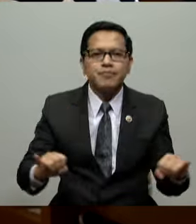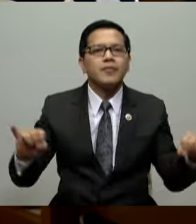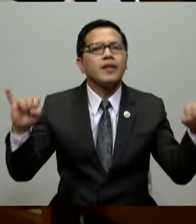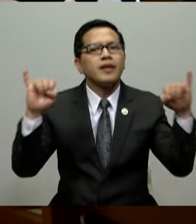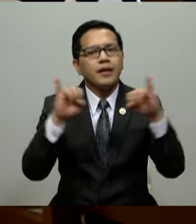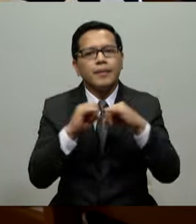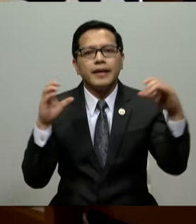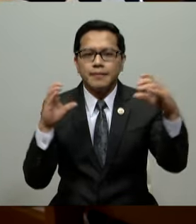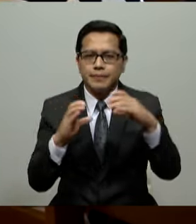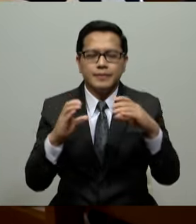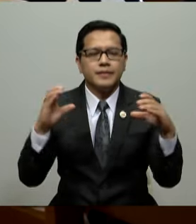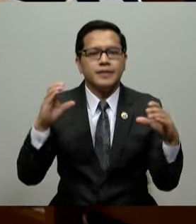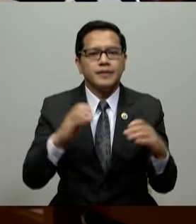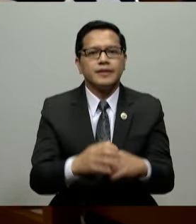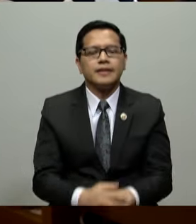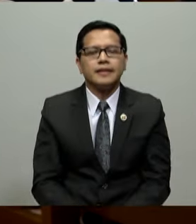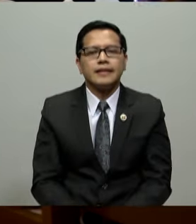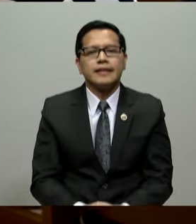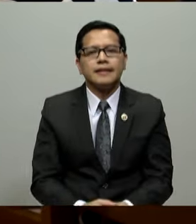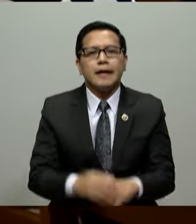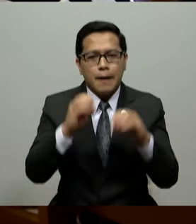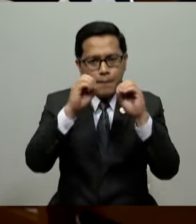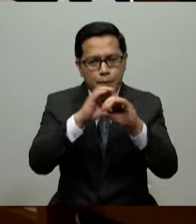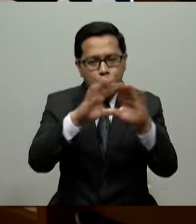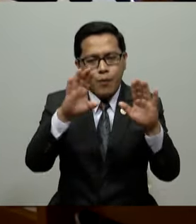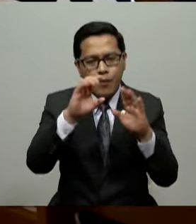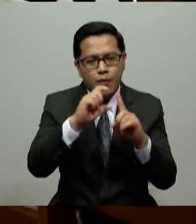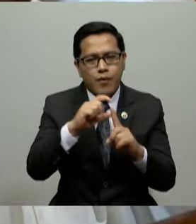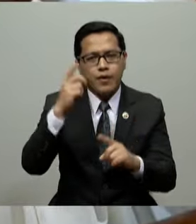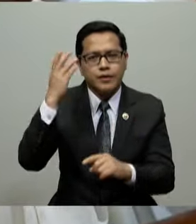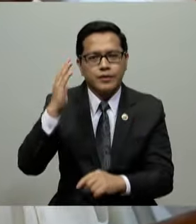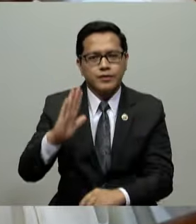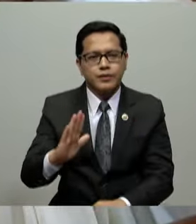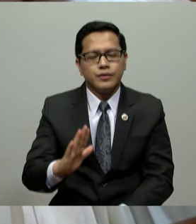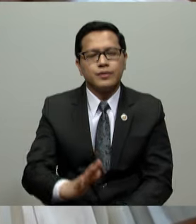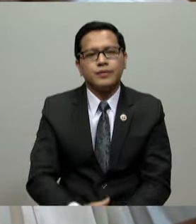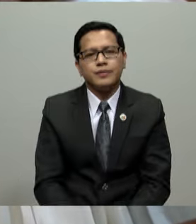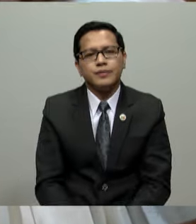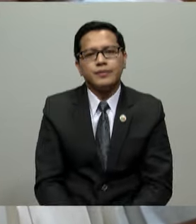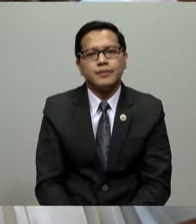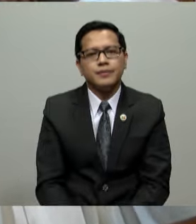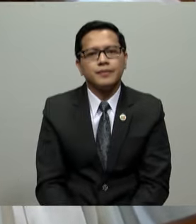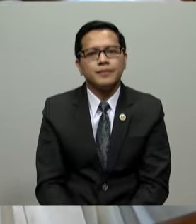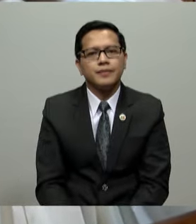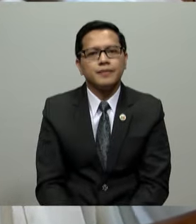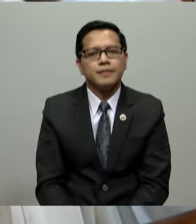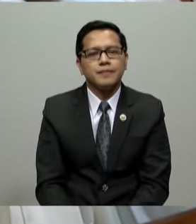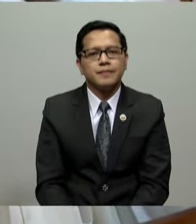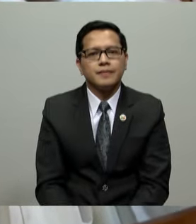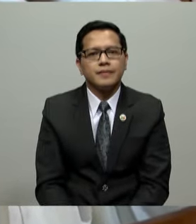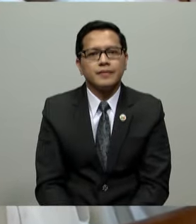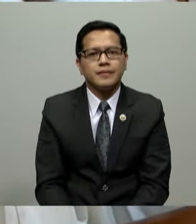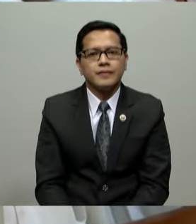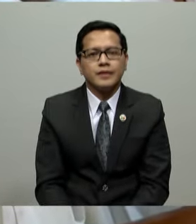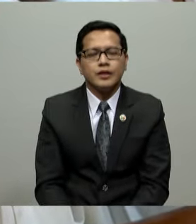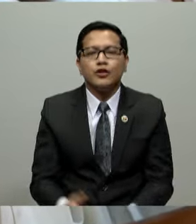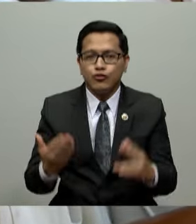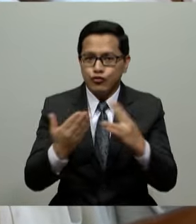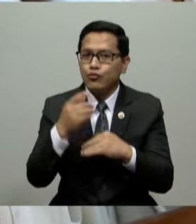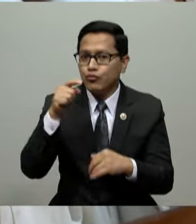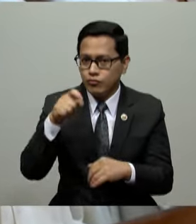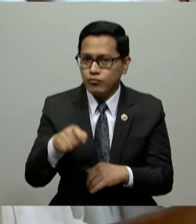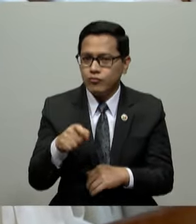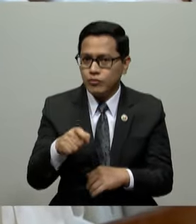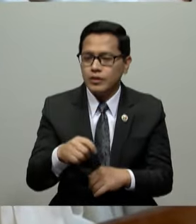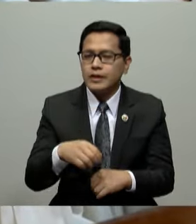pagtitipon mga pamamahayag ng mga salita ng ating Panginoon Diyos na dito po ay nakapag-anyaya